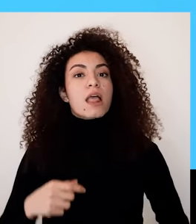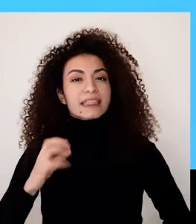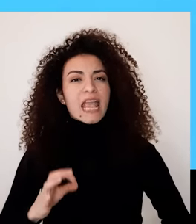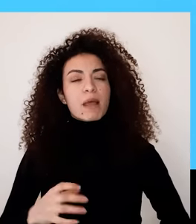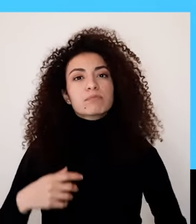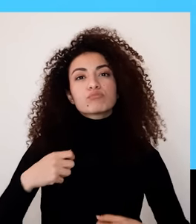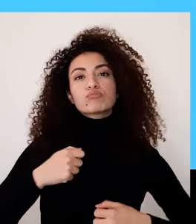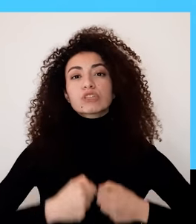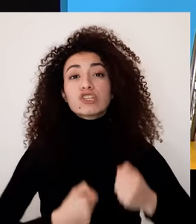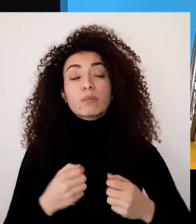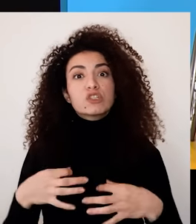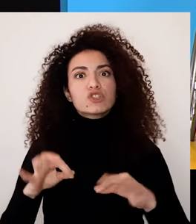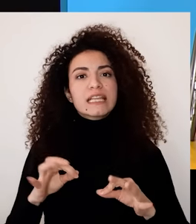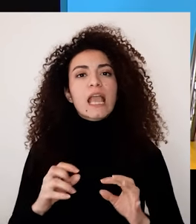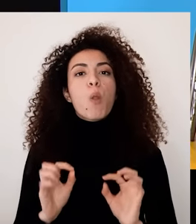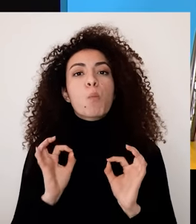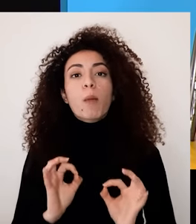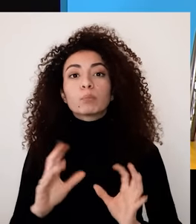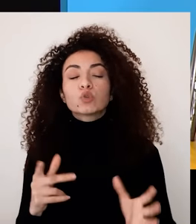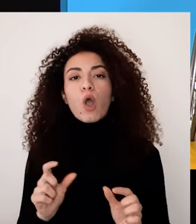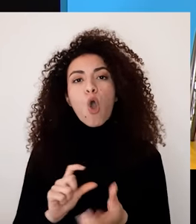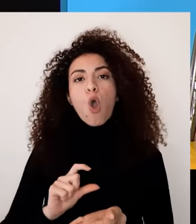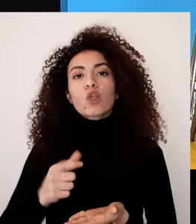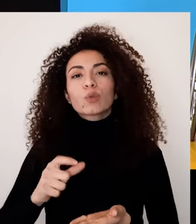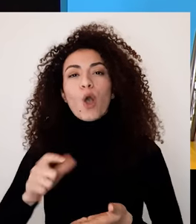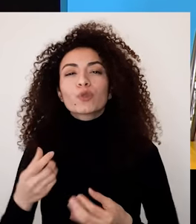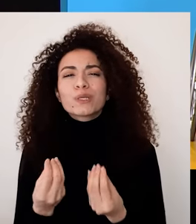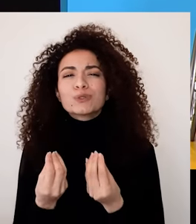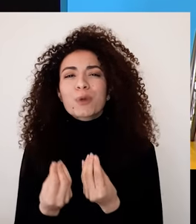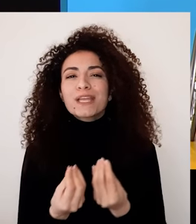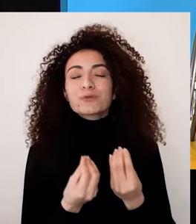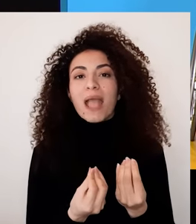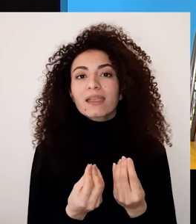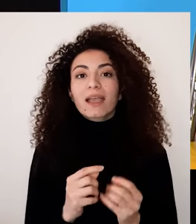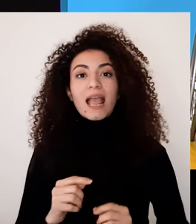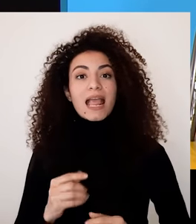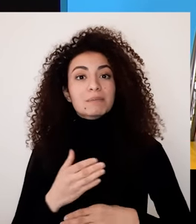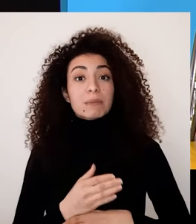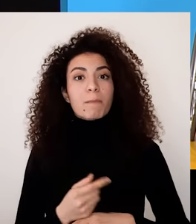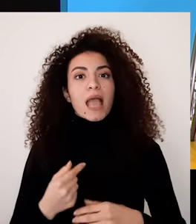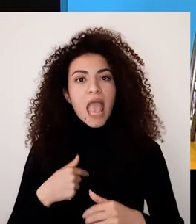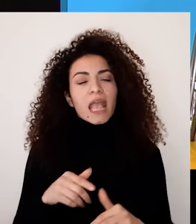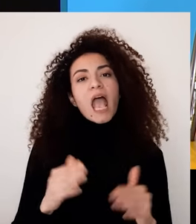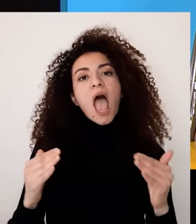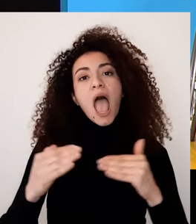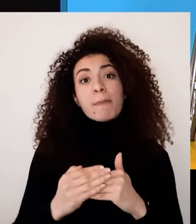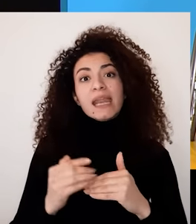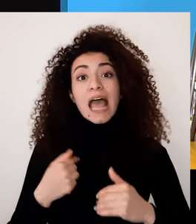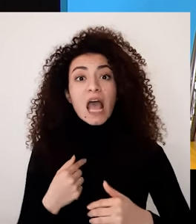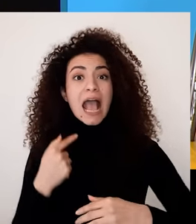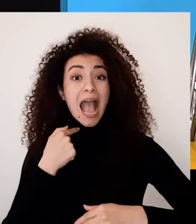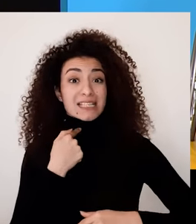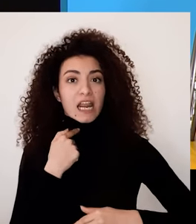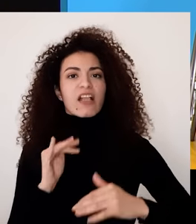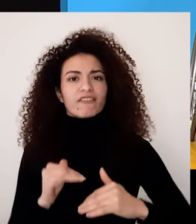عند اختبار أمور جديدة هي سياسة الخطوات الصغيرة والقيام باختبار ضمن إطار بيعطيني الأمان وبيسمح